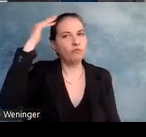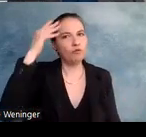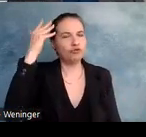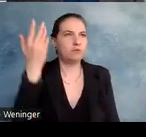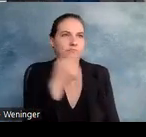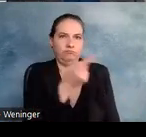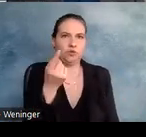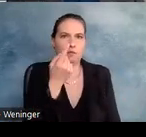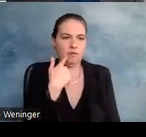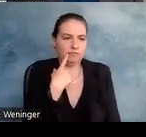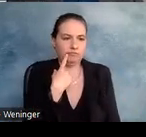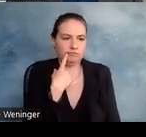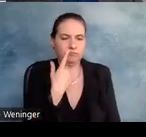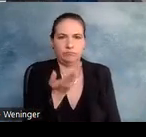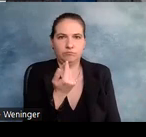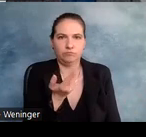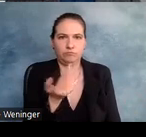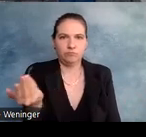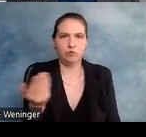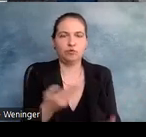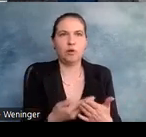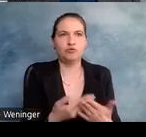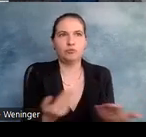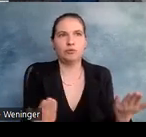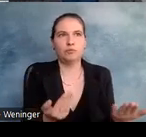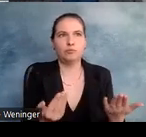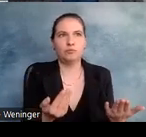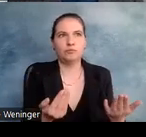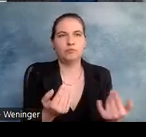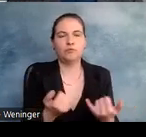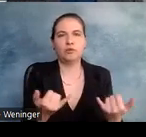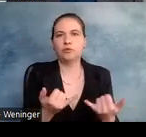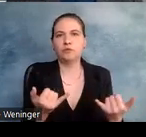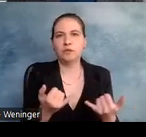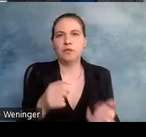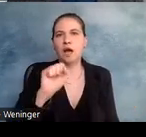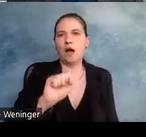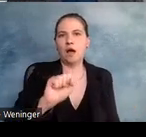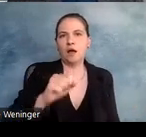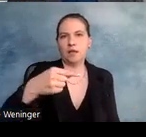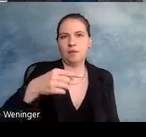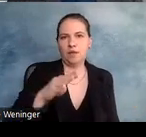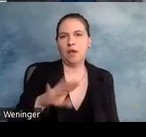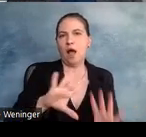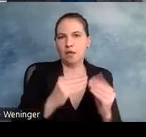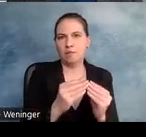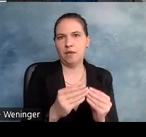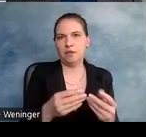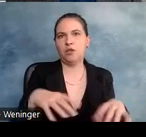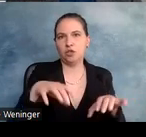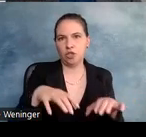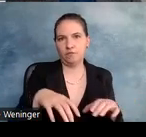der Frage, zum Beispiel, nehmen wir mal an, ihr habt irgendwelche AGBs, also allgemeine Geschäftsbedingungen,